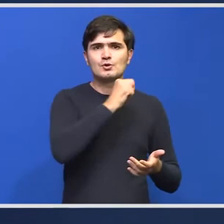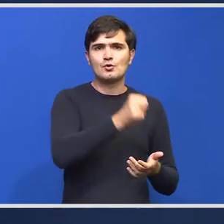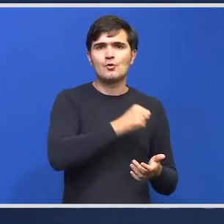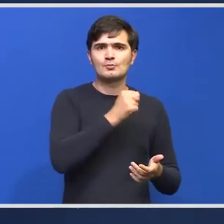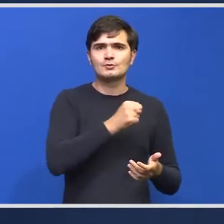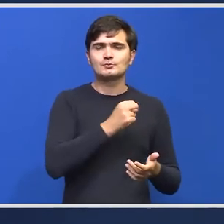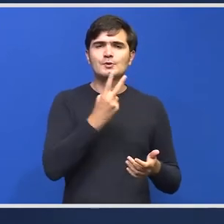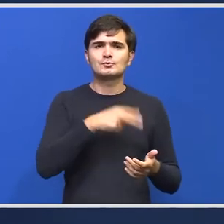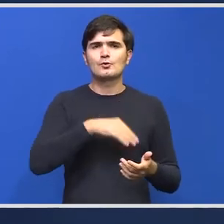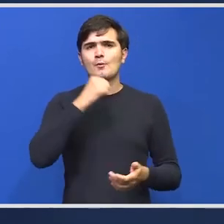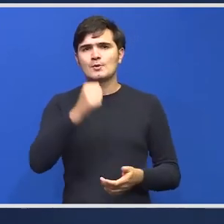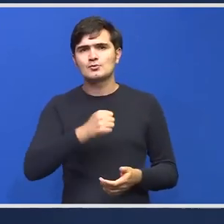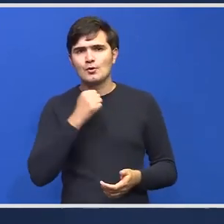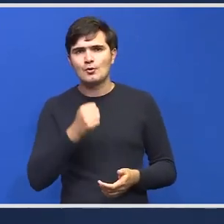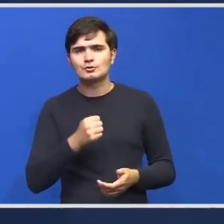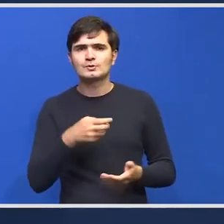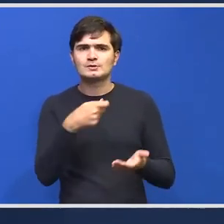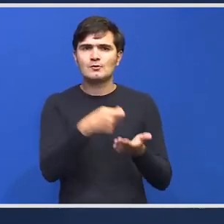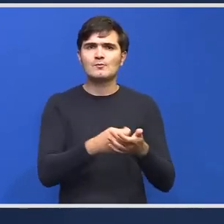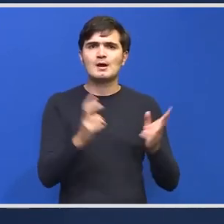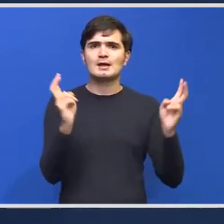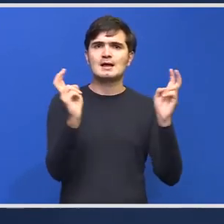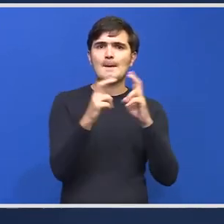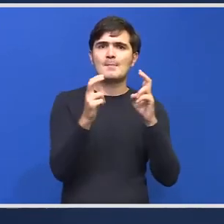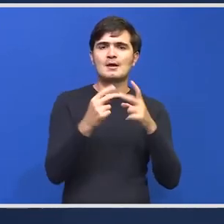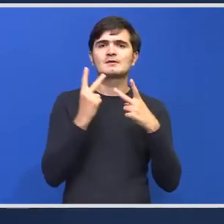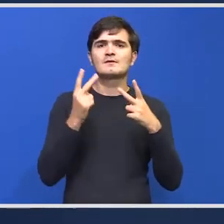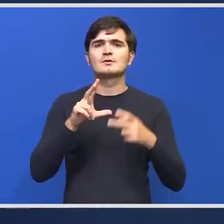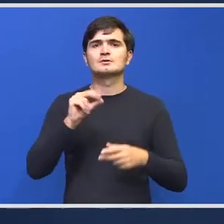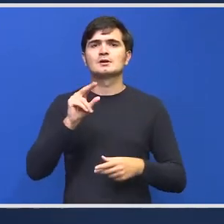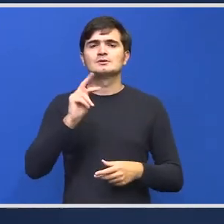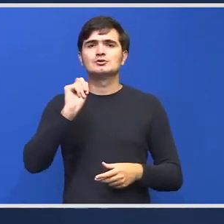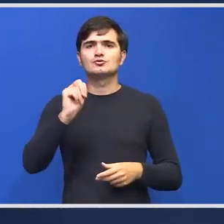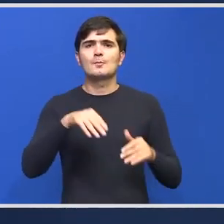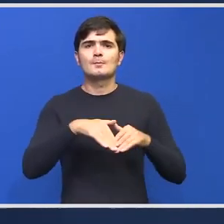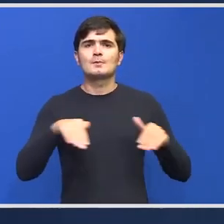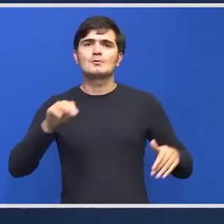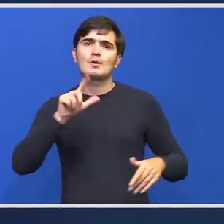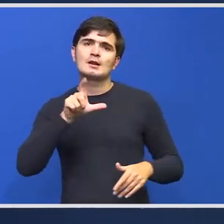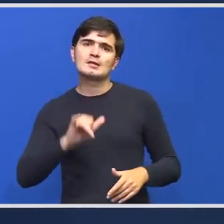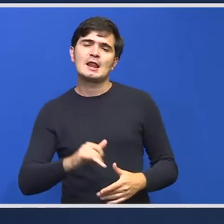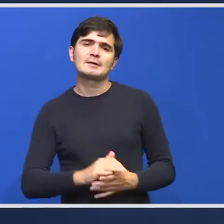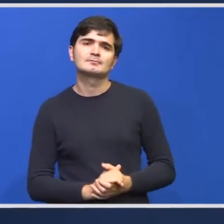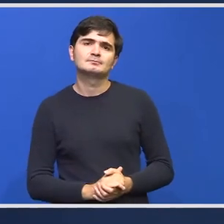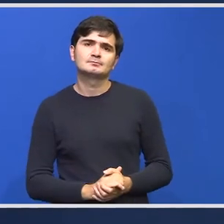2019 aparatură în valoare de 38 milioane de lei